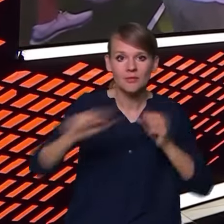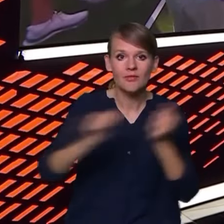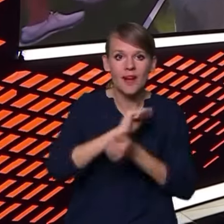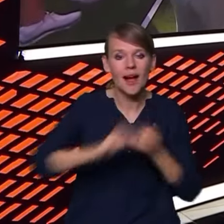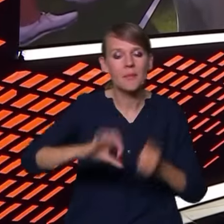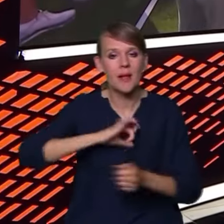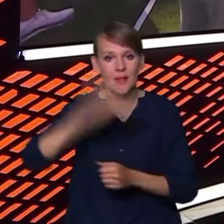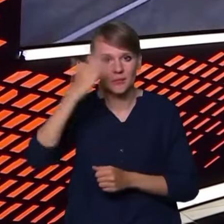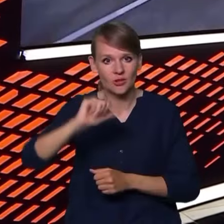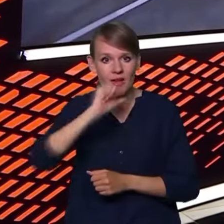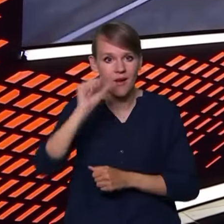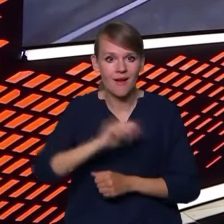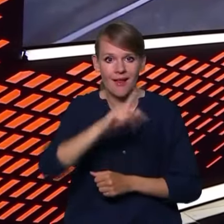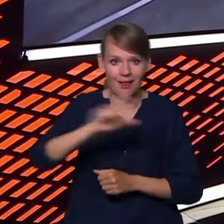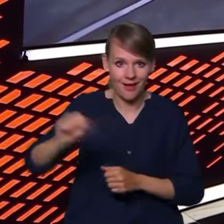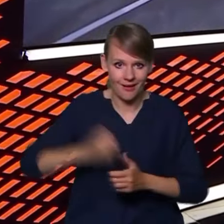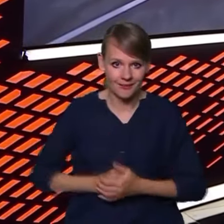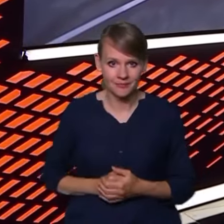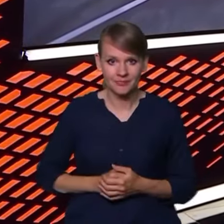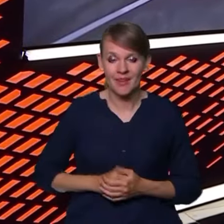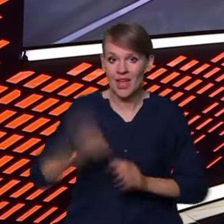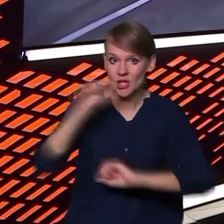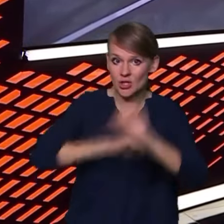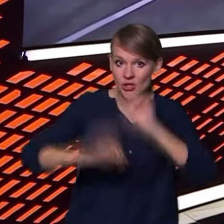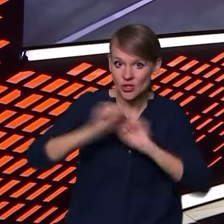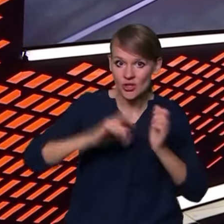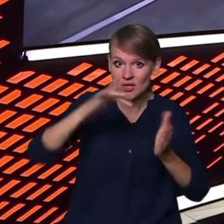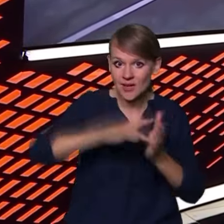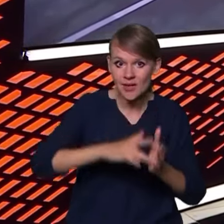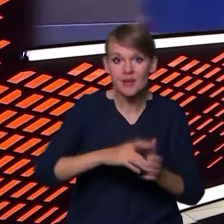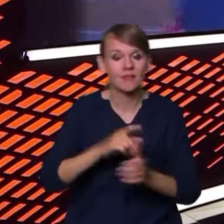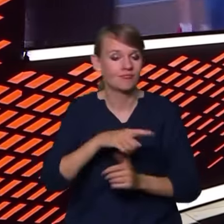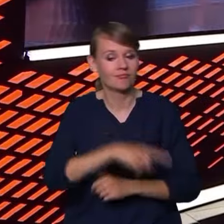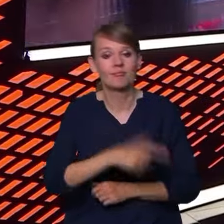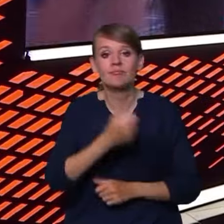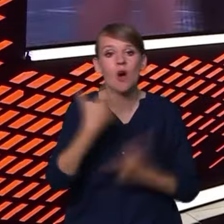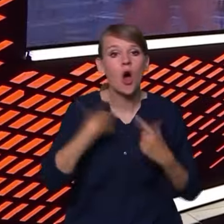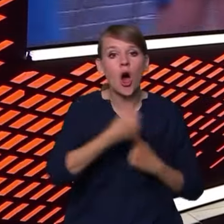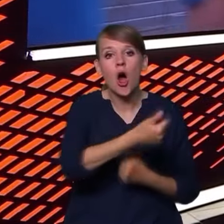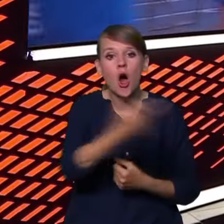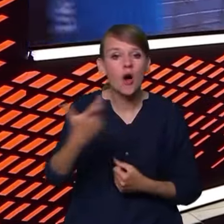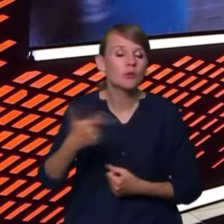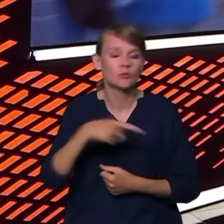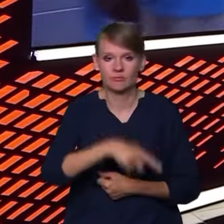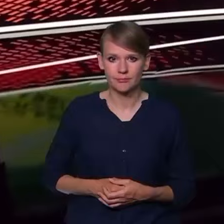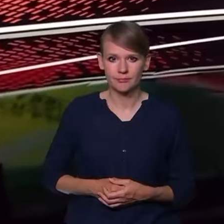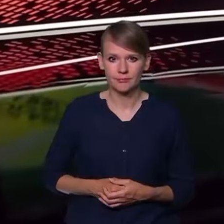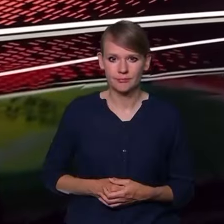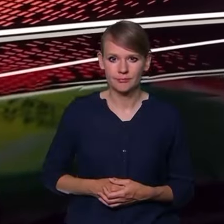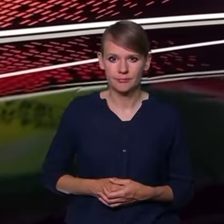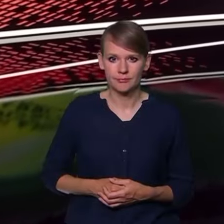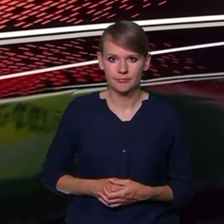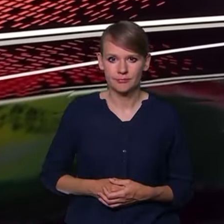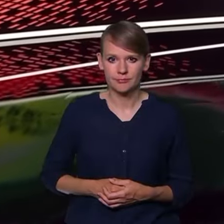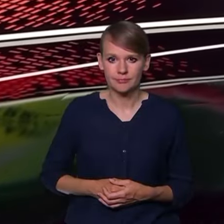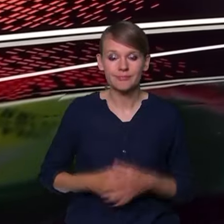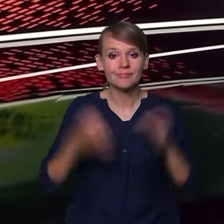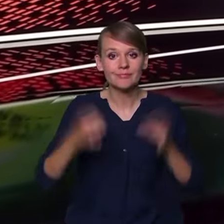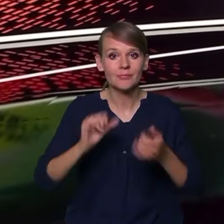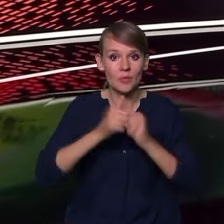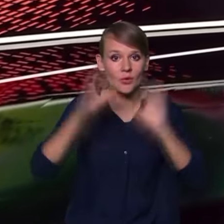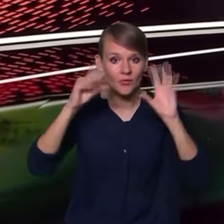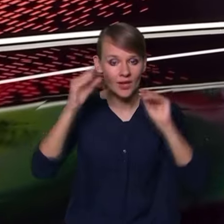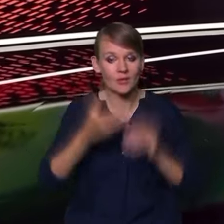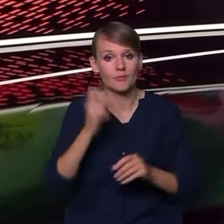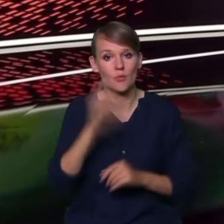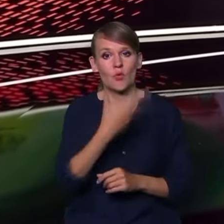Mistrzostwa Europy w lekkiej atletyce. W Rzymie zameldowała się rekordowa delegacja Polaków. W studiu sportowego wieczoru jest